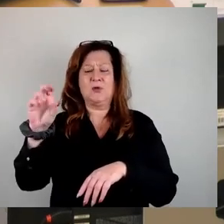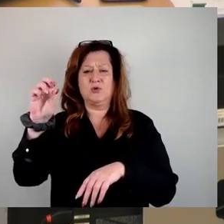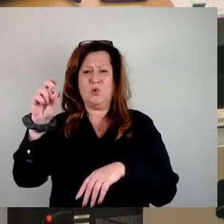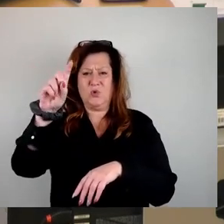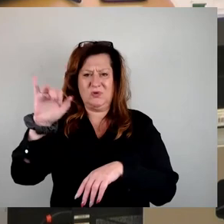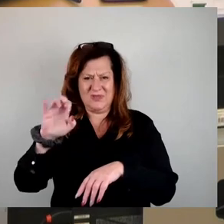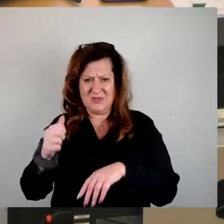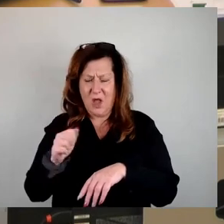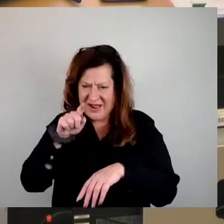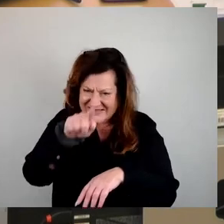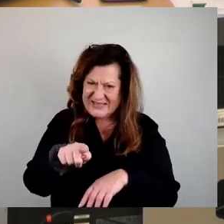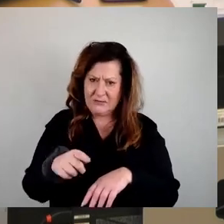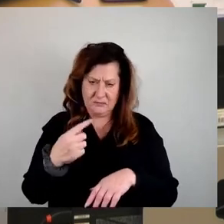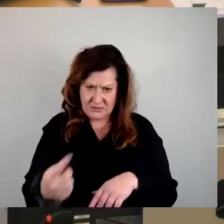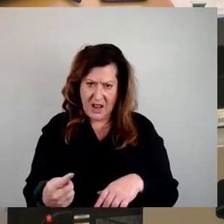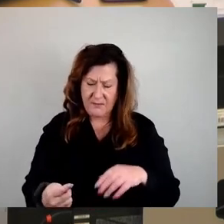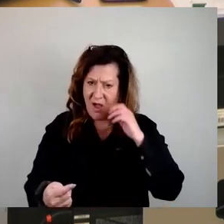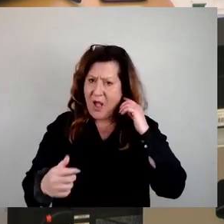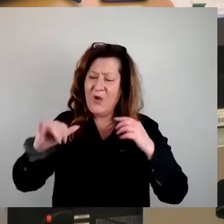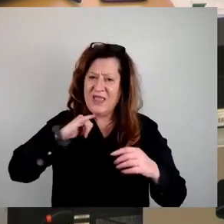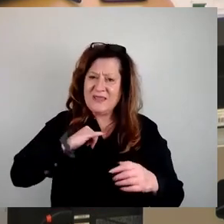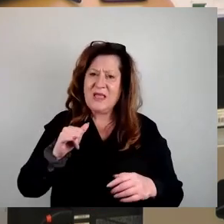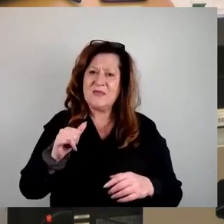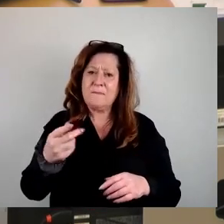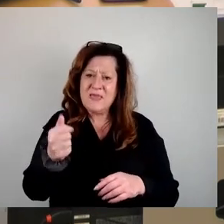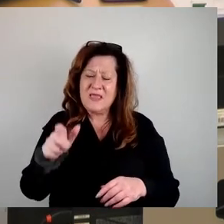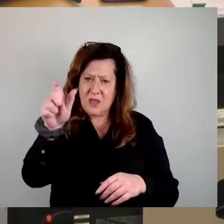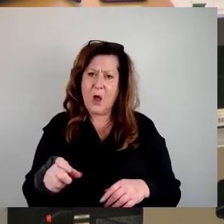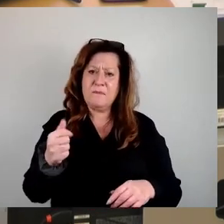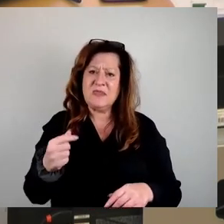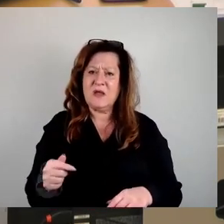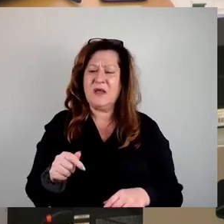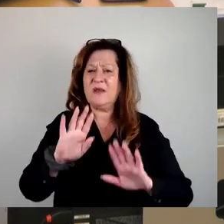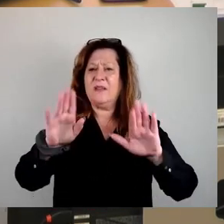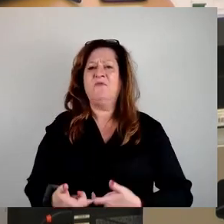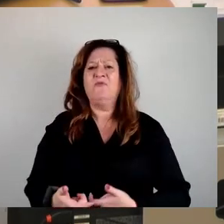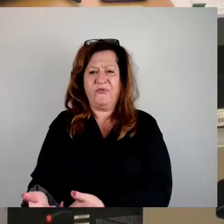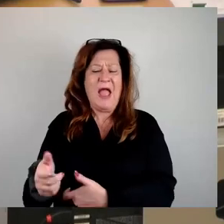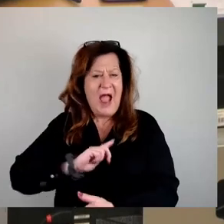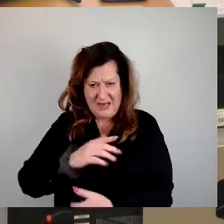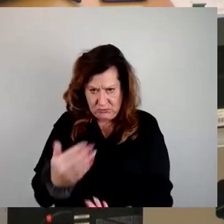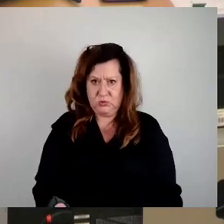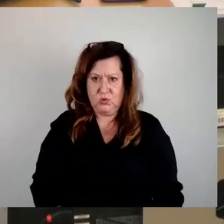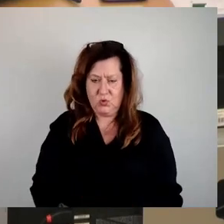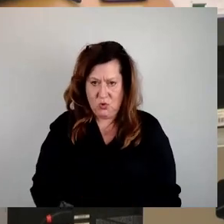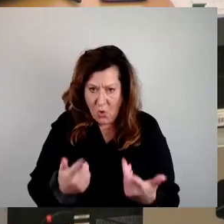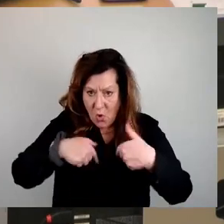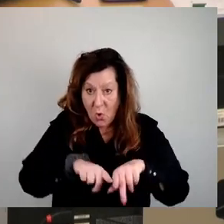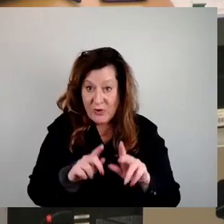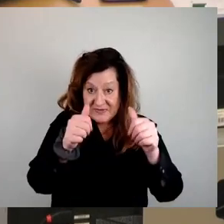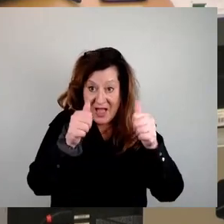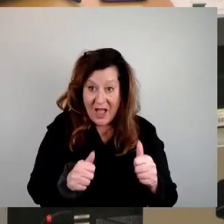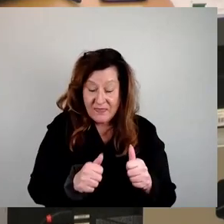die im Grunde genommen auf die Interessen der Mieterinnen und Mieter pfeifen. Ich könnte auch sagen, scheißen, weil unser Antrag zum Beispiel für die Schaffung von